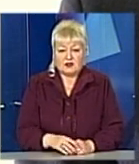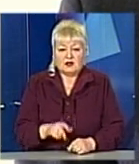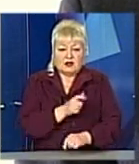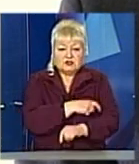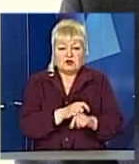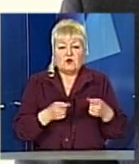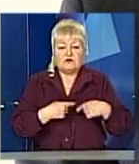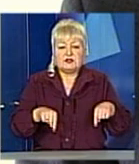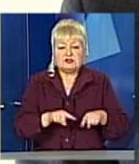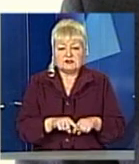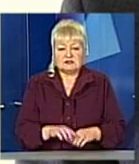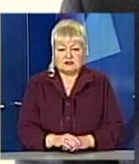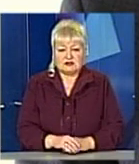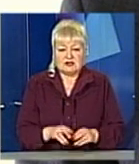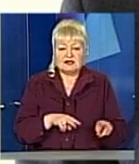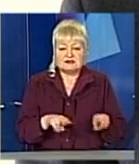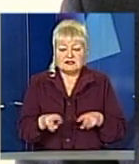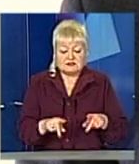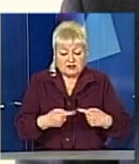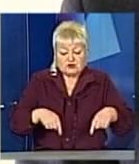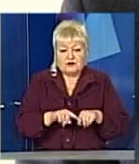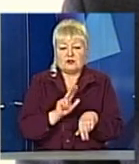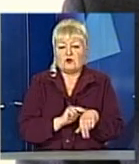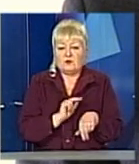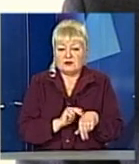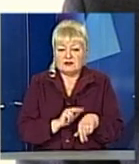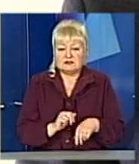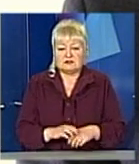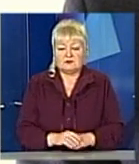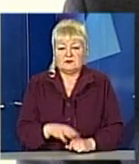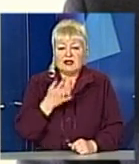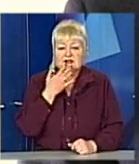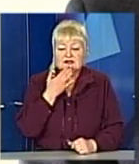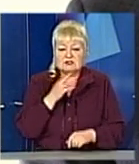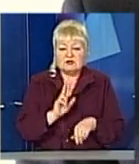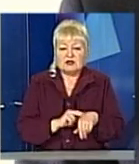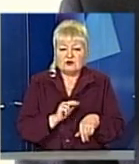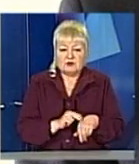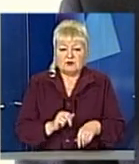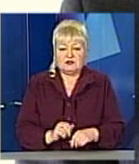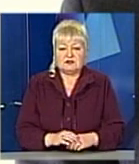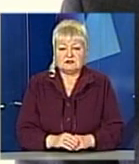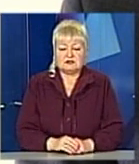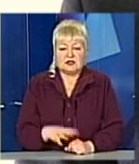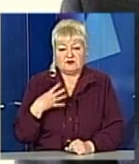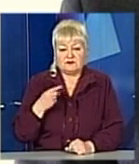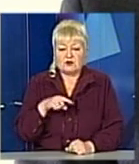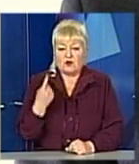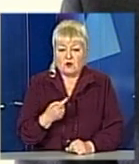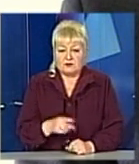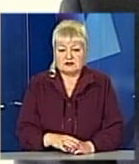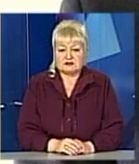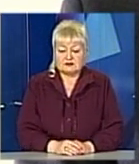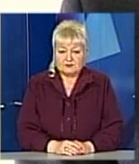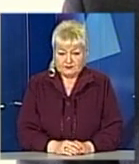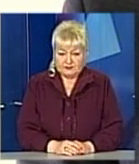відділу моніторингу залізничного відділку поліції, Головного управління національної поліції в Львівській області, які,